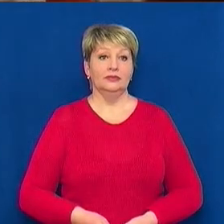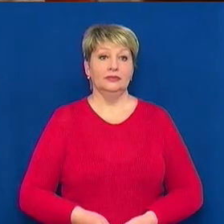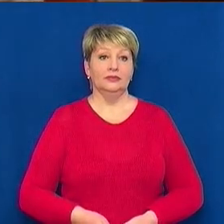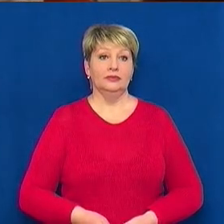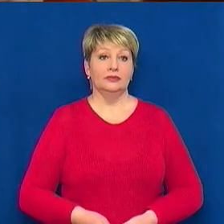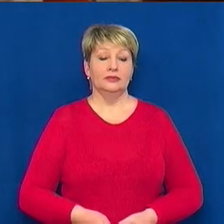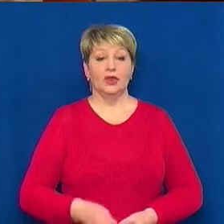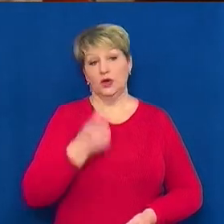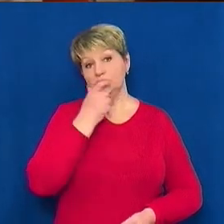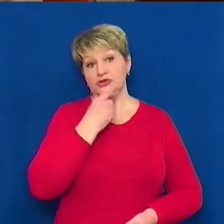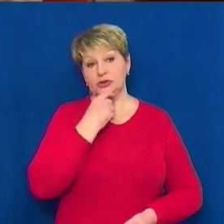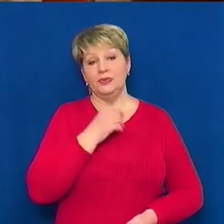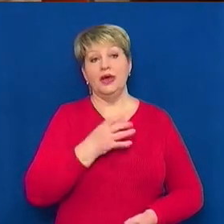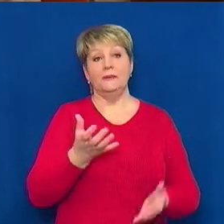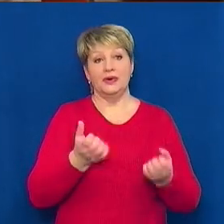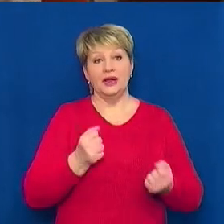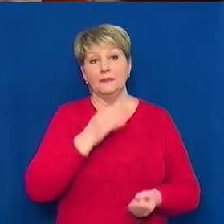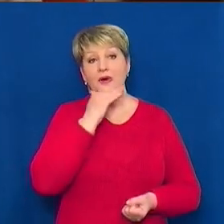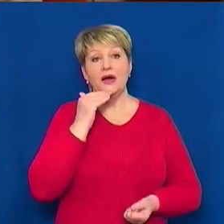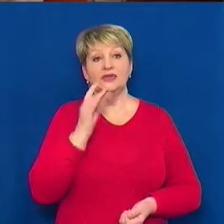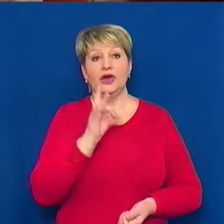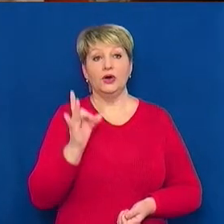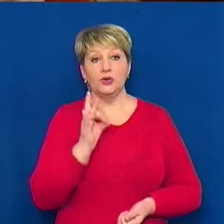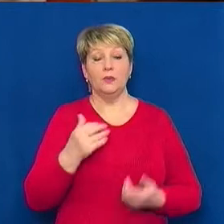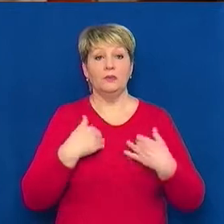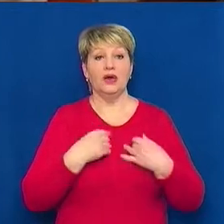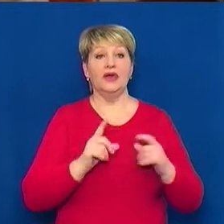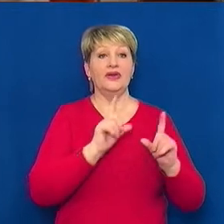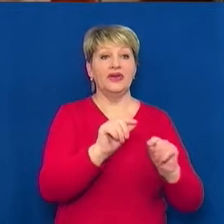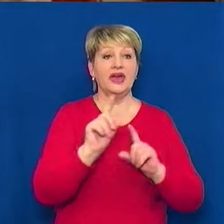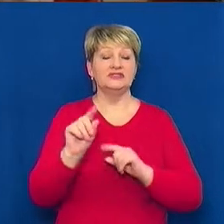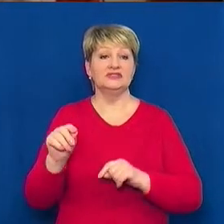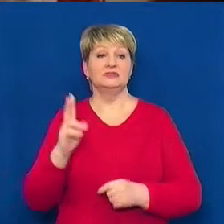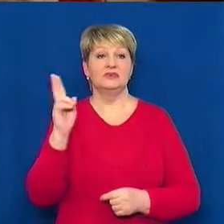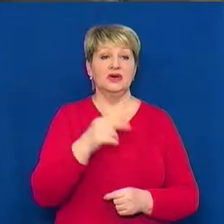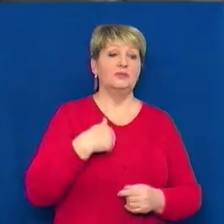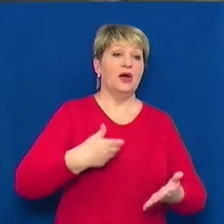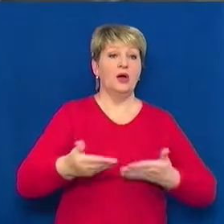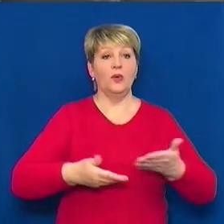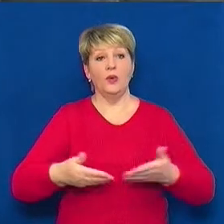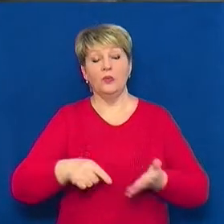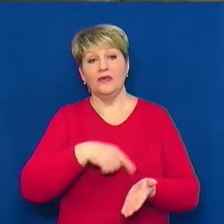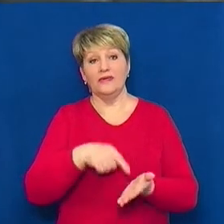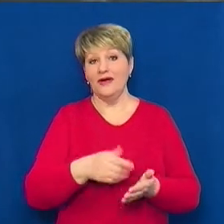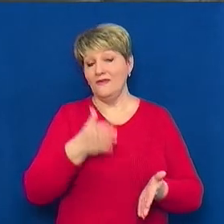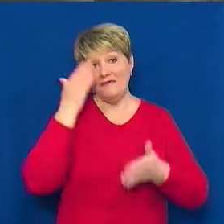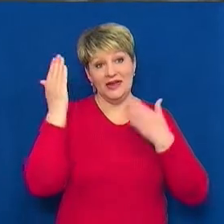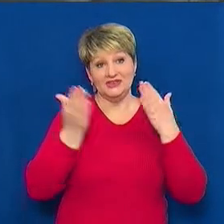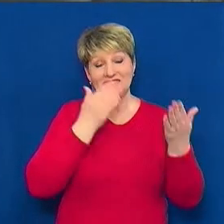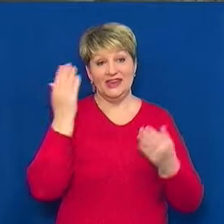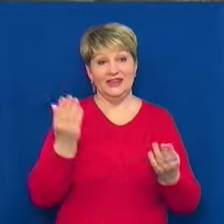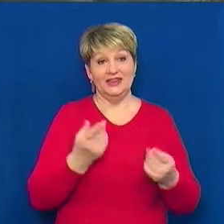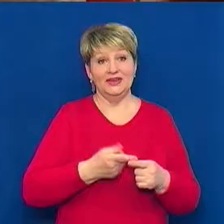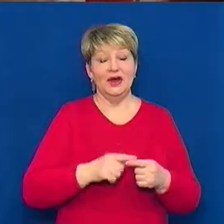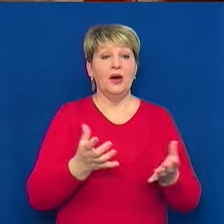«Собі брали багаторазові, тому що ми їздимо і в транспорті, ми виходимо в місто. Вона весела, бо